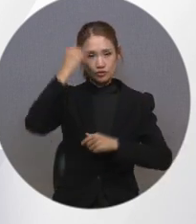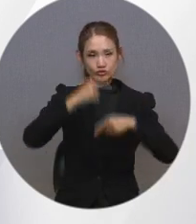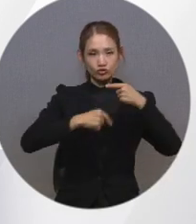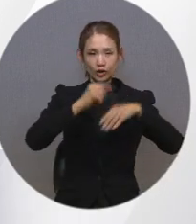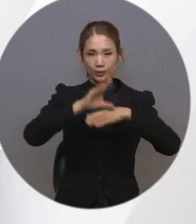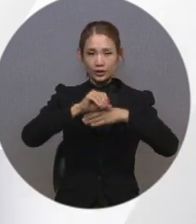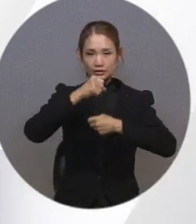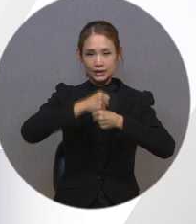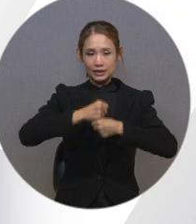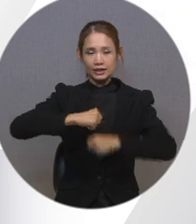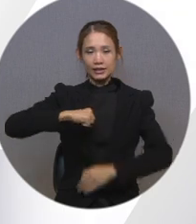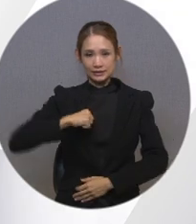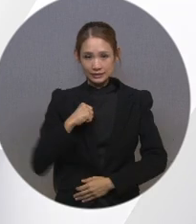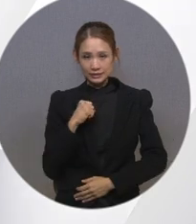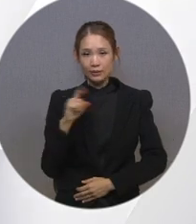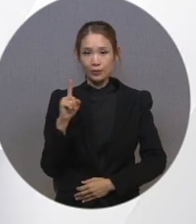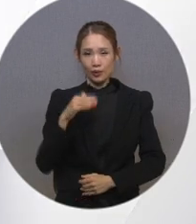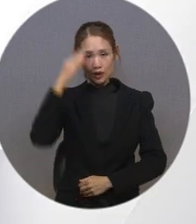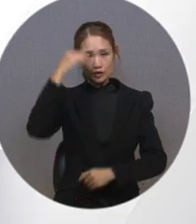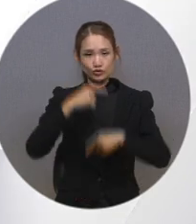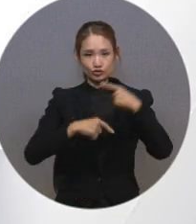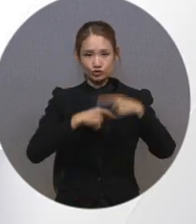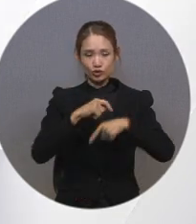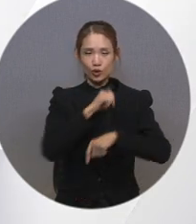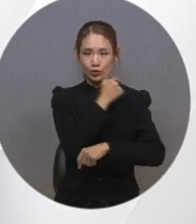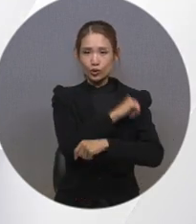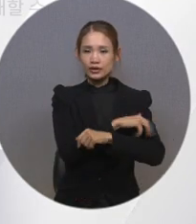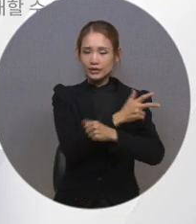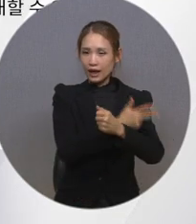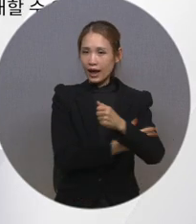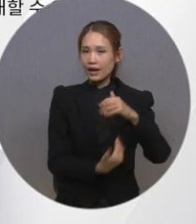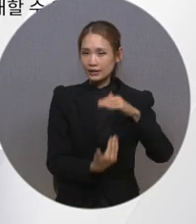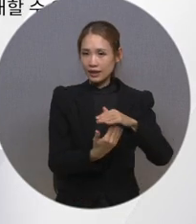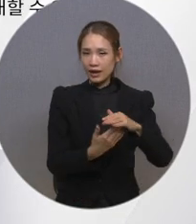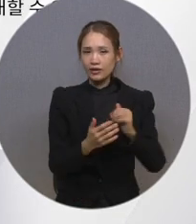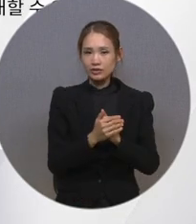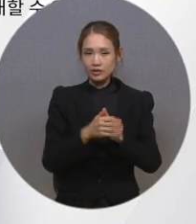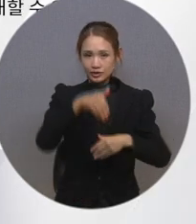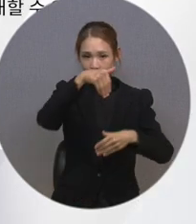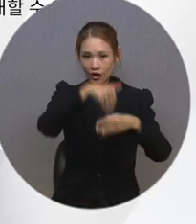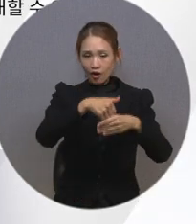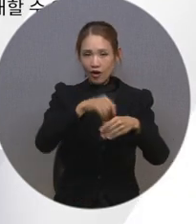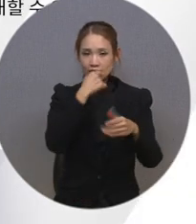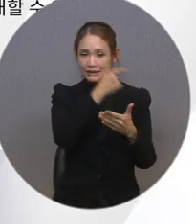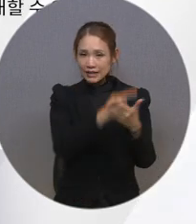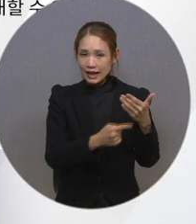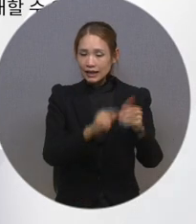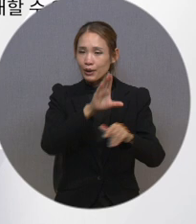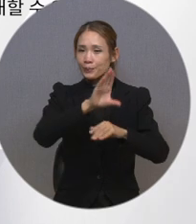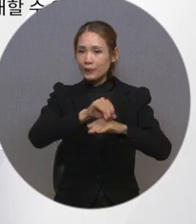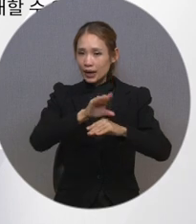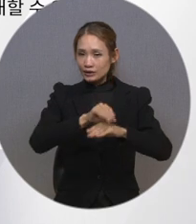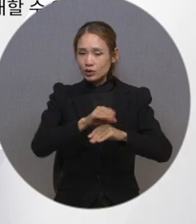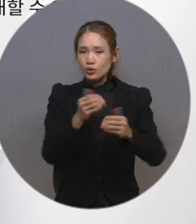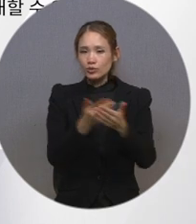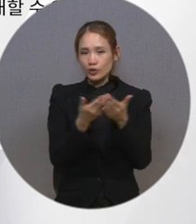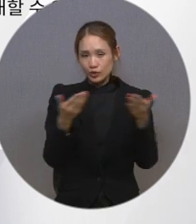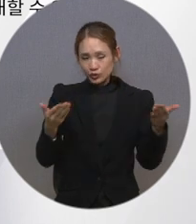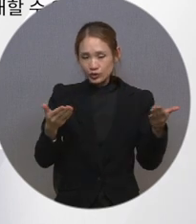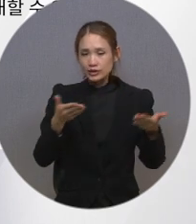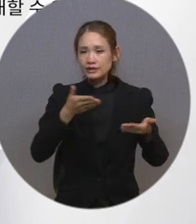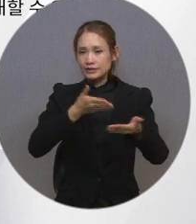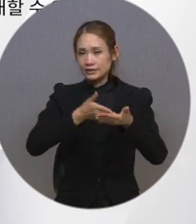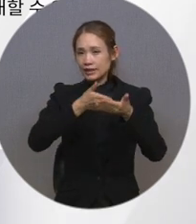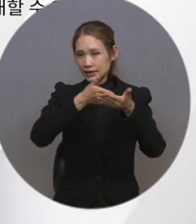방송의 제작 지침으로는 한국 수어 통역사의 최소 자격, 선거 및 재난 방송 등의 수어 방송 제공 등이 제시되고